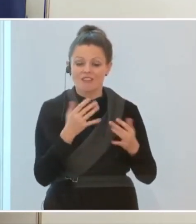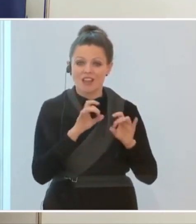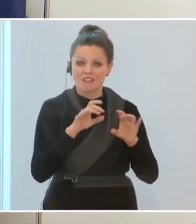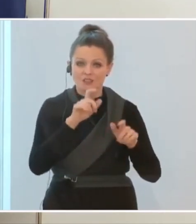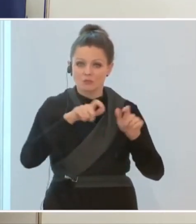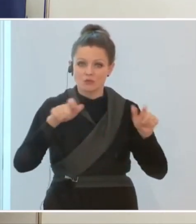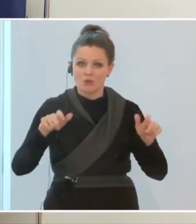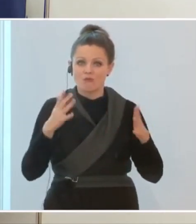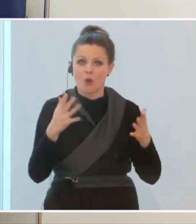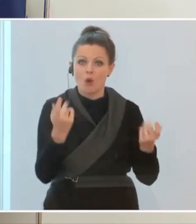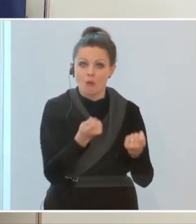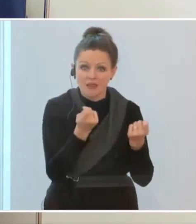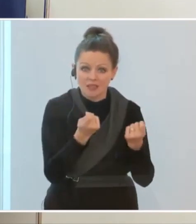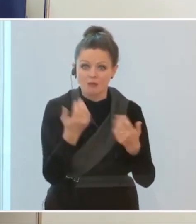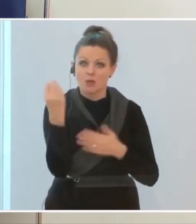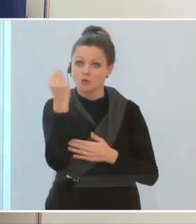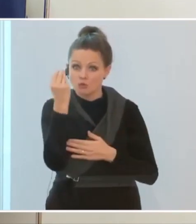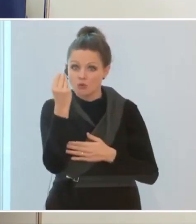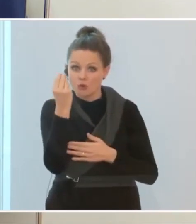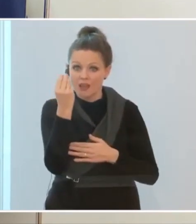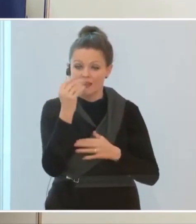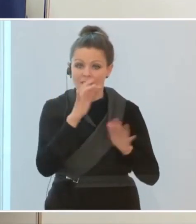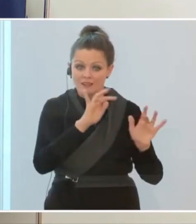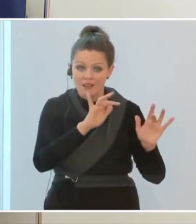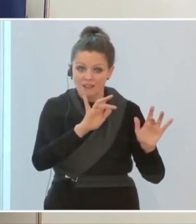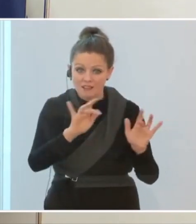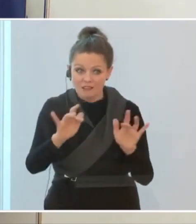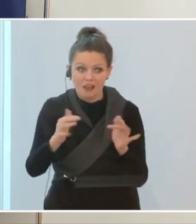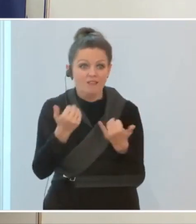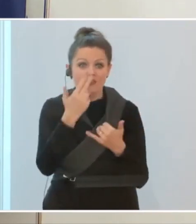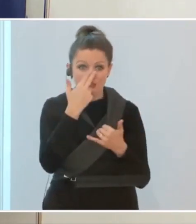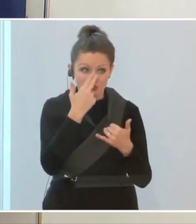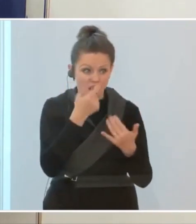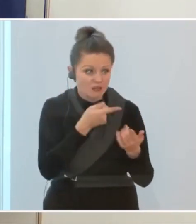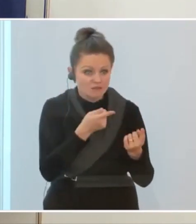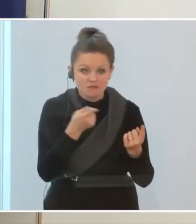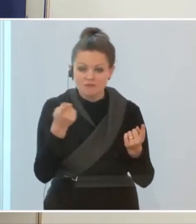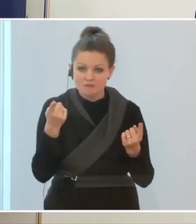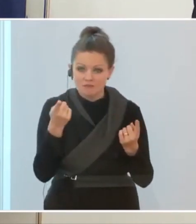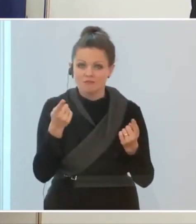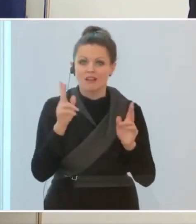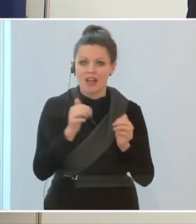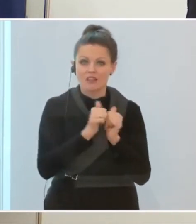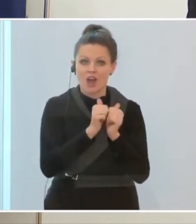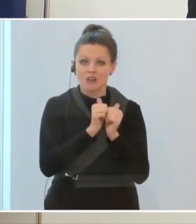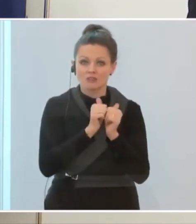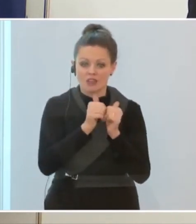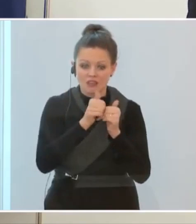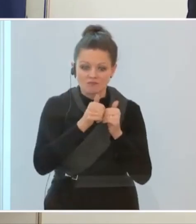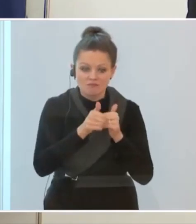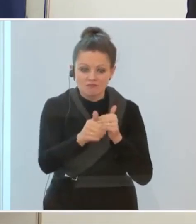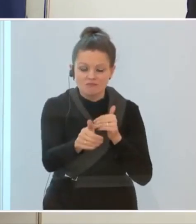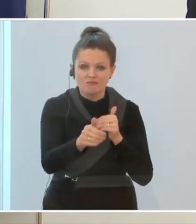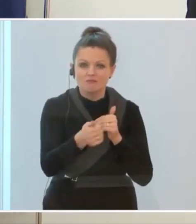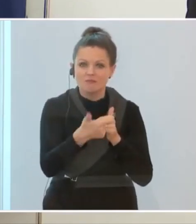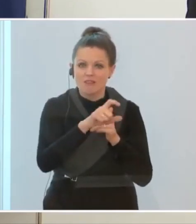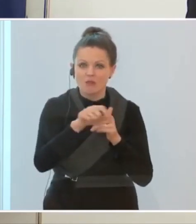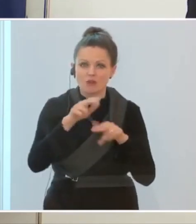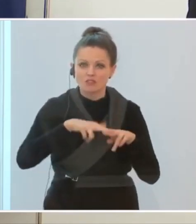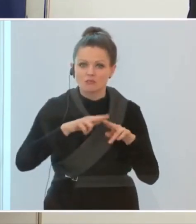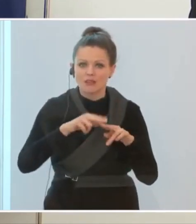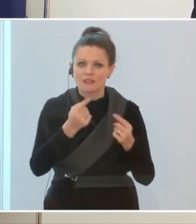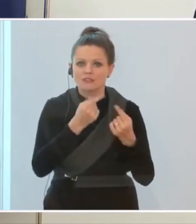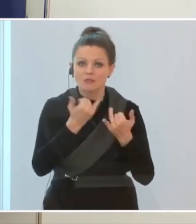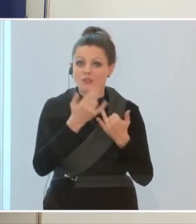es in jedem Betrieb, in jeder Schule, und je nachdem, wie viele das sind, können Sie sich ausrechnen, wie die Situation einige Wochen später aussieht.